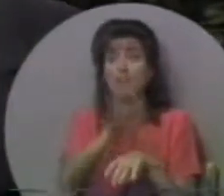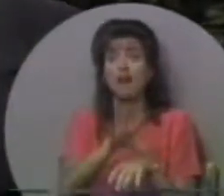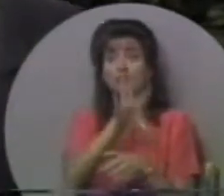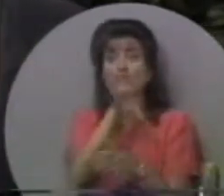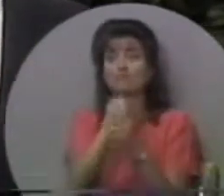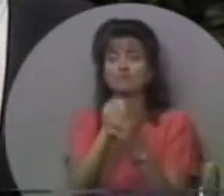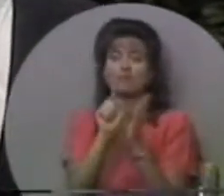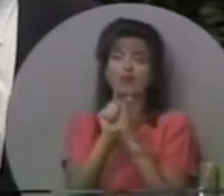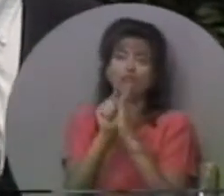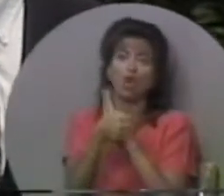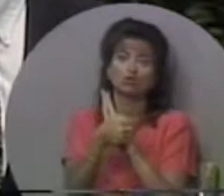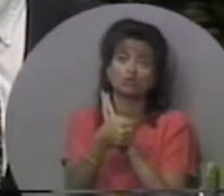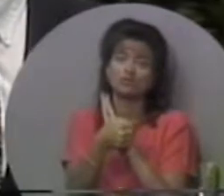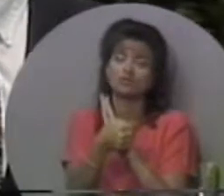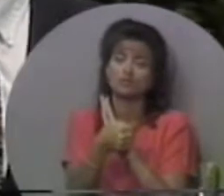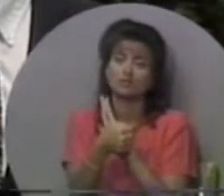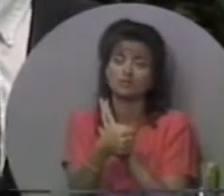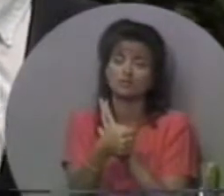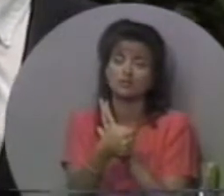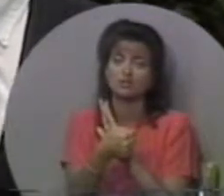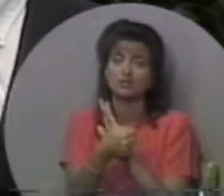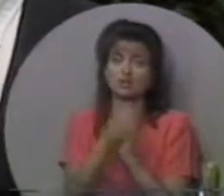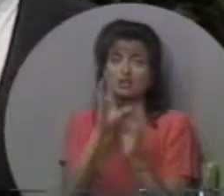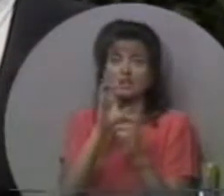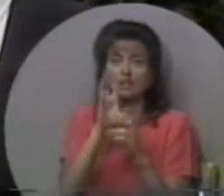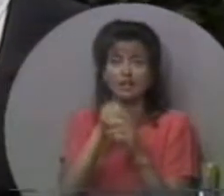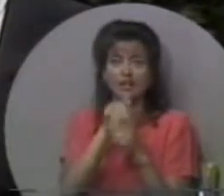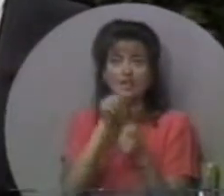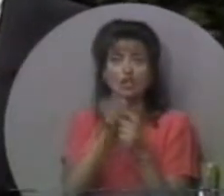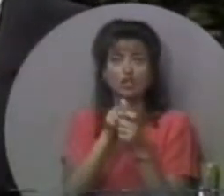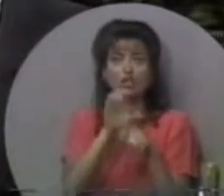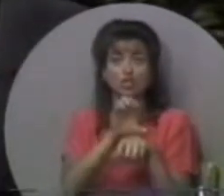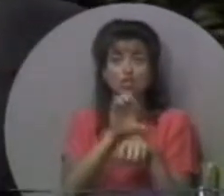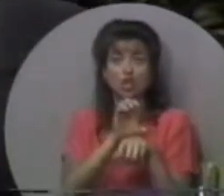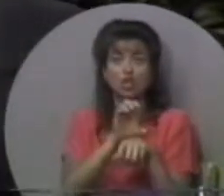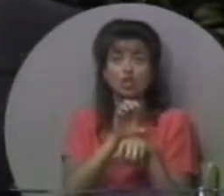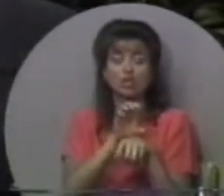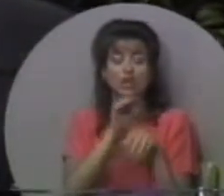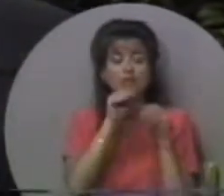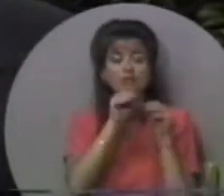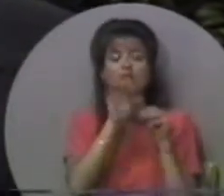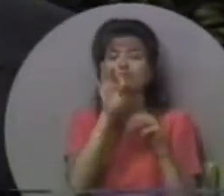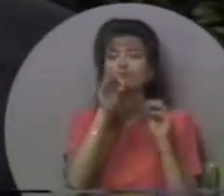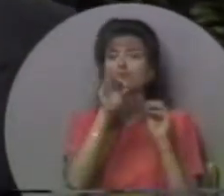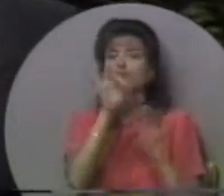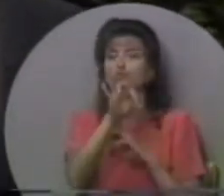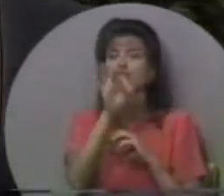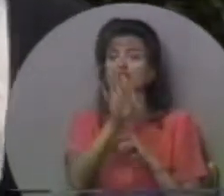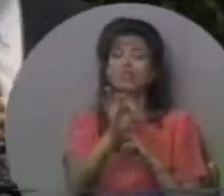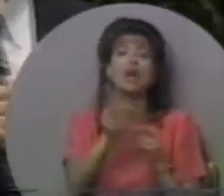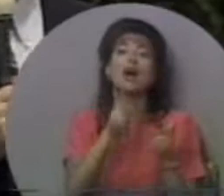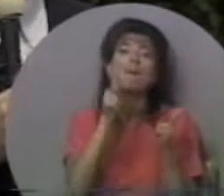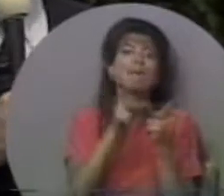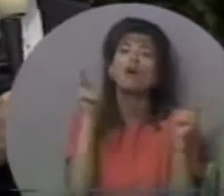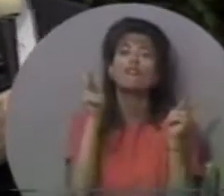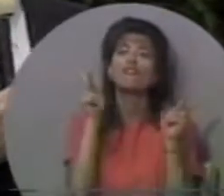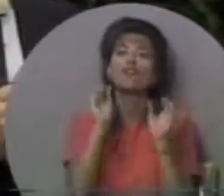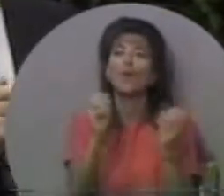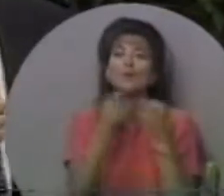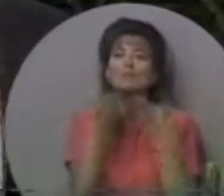Пастор зробив, вчинив перелік в якійсь церкві, яка проповідує безгрічну